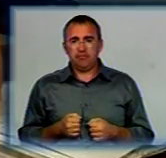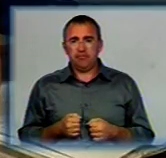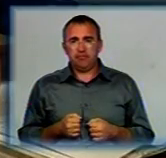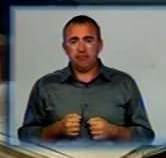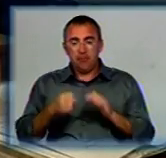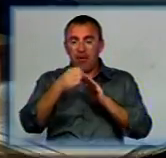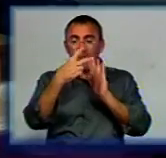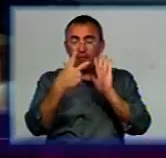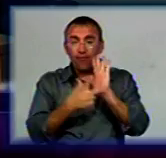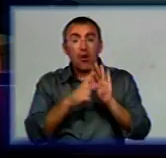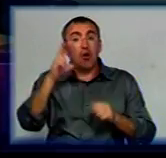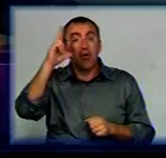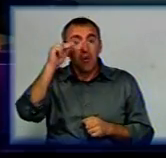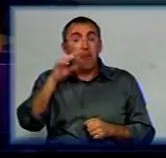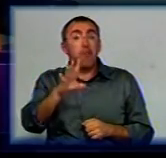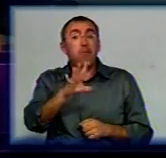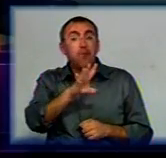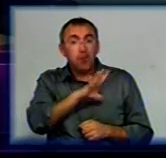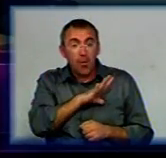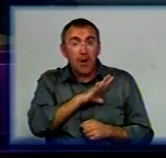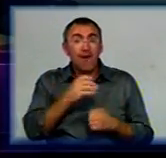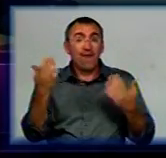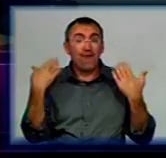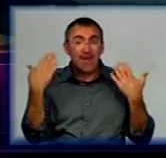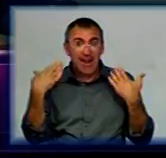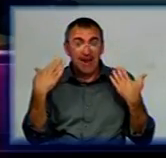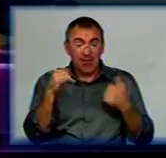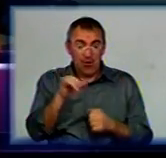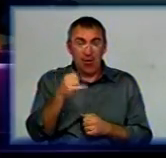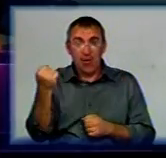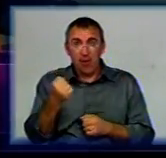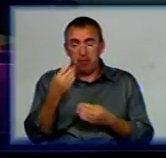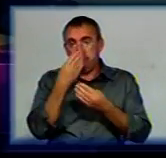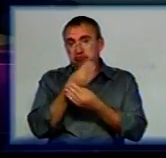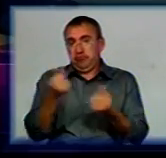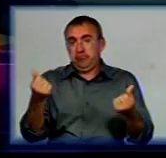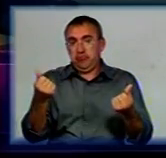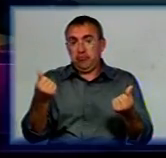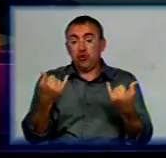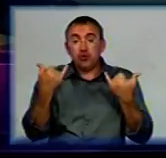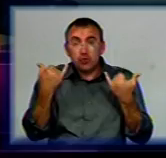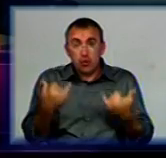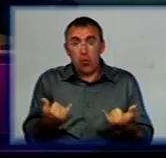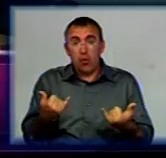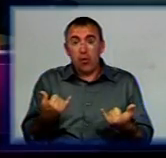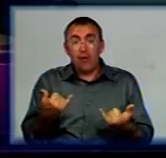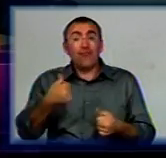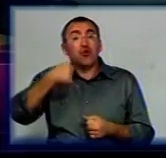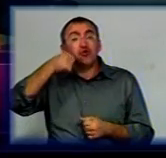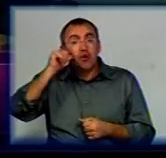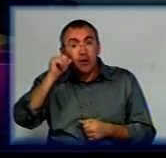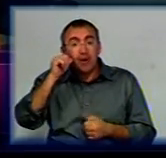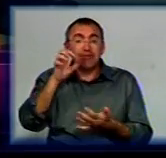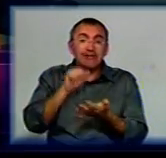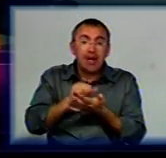18-го числа вони були, за вихідні їх не стало. Сьогодні, ми вже і вчора стали